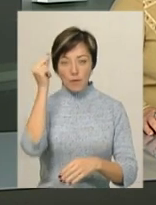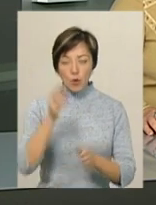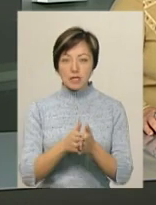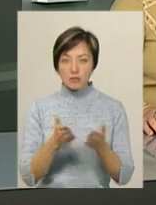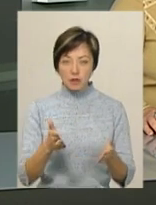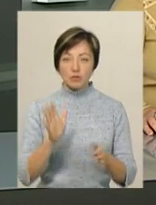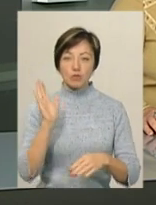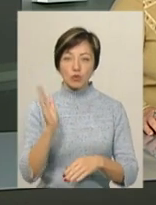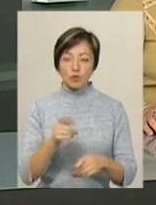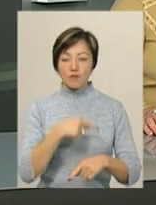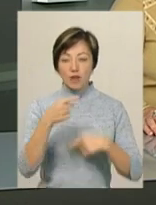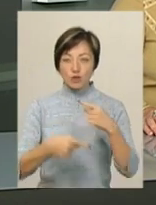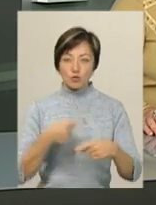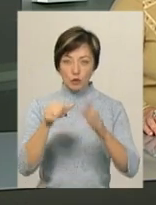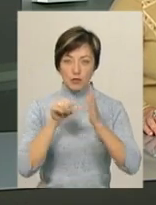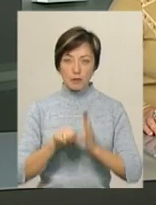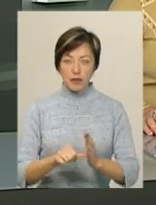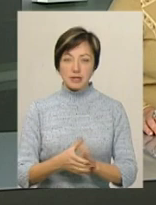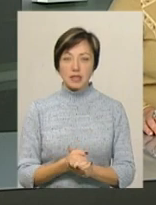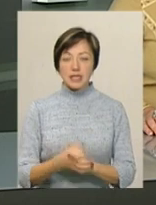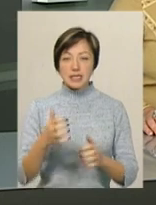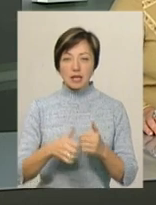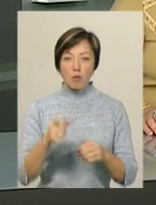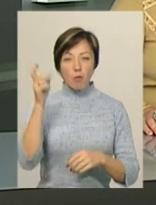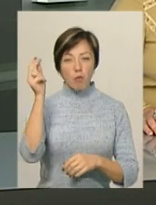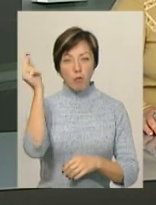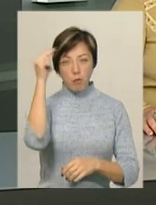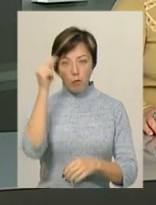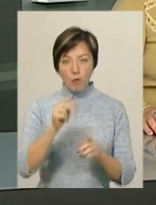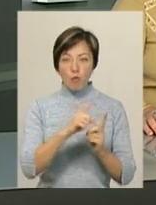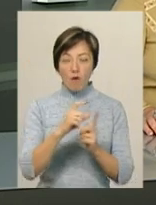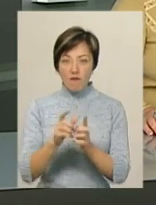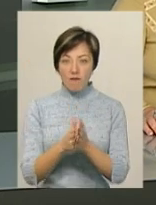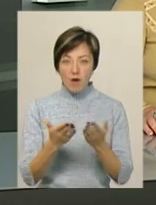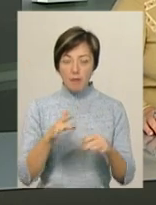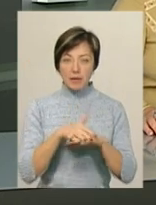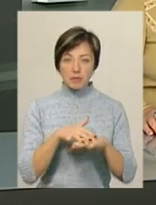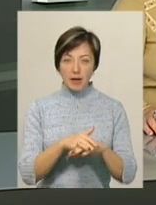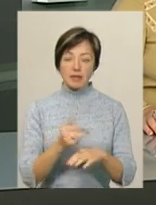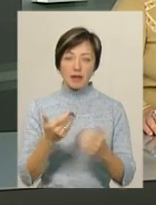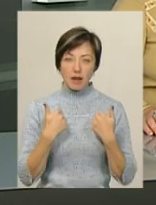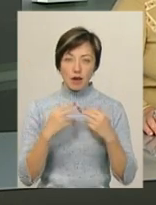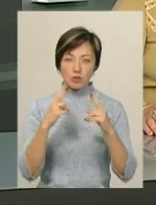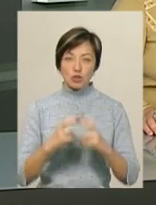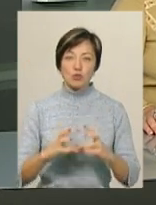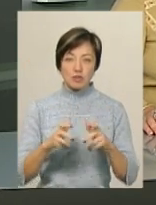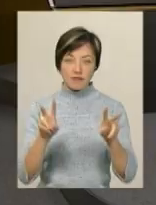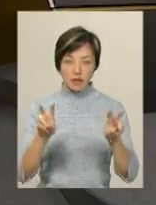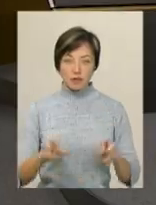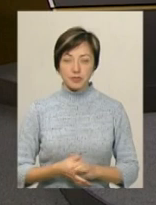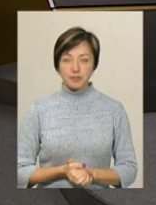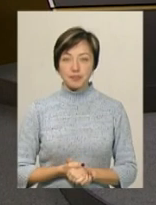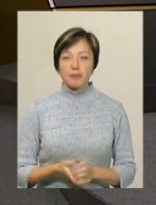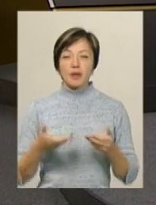якими вони навчатимуться у наступному семестрі. Серед них буквар, підручник з математики і з предмету «Я досліджую світ».